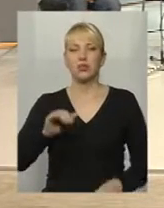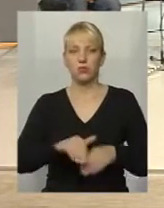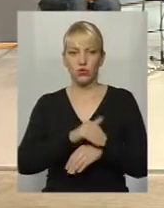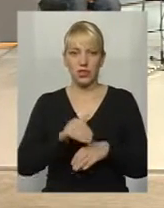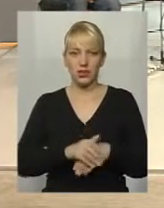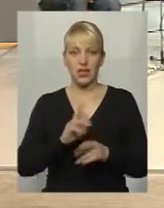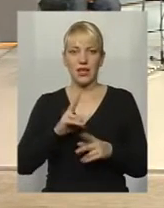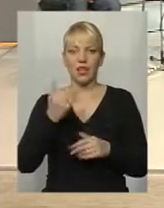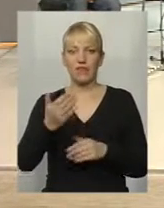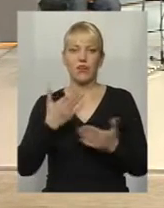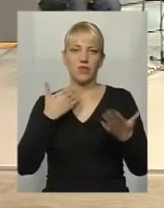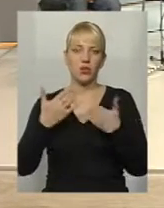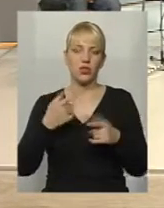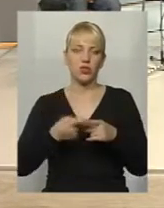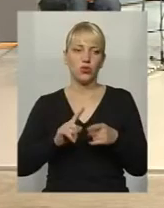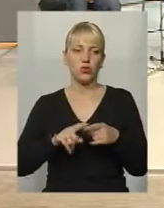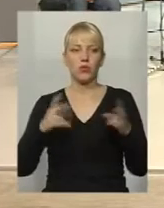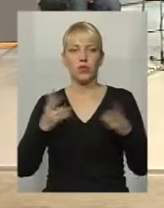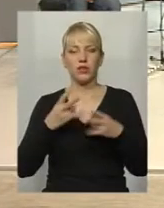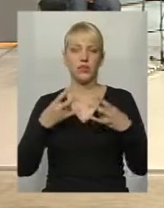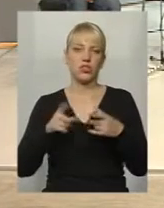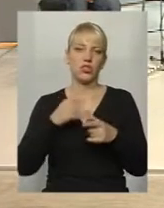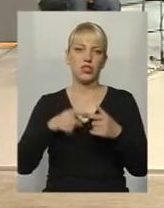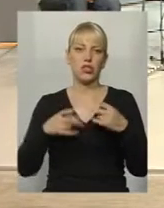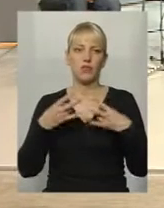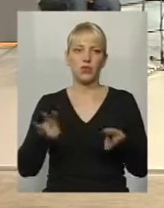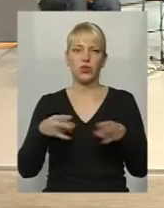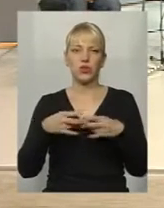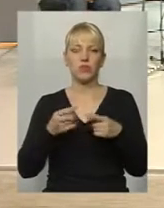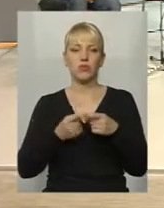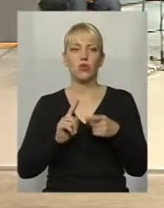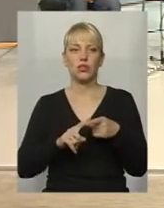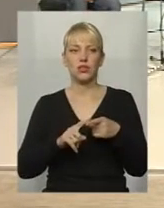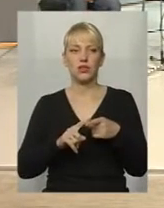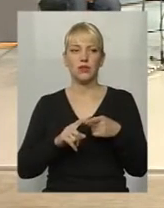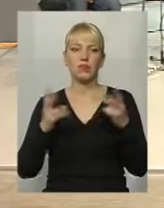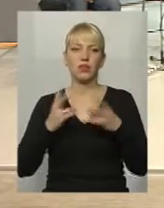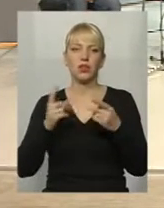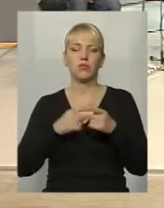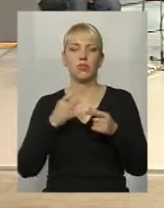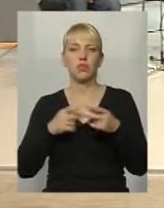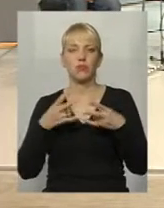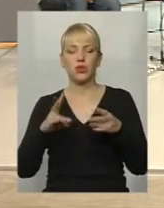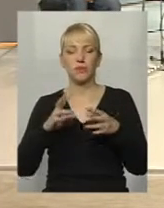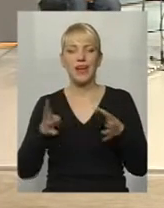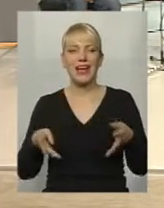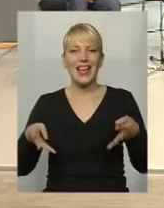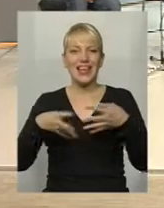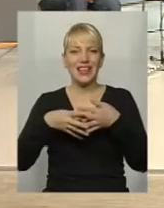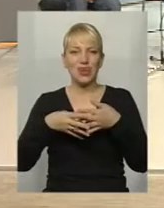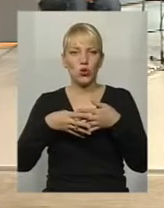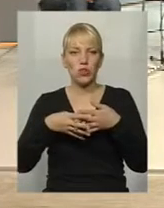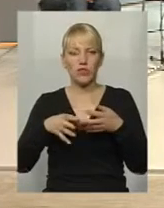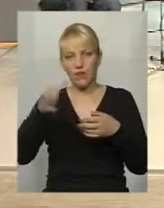як ви ставитесь до того, потрібні чи не потрібні? Потрібна чи не потрібна та інклюзивна освіта? Чи